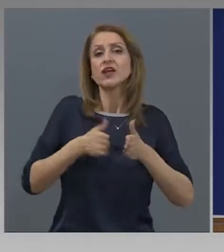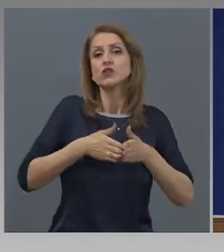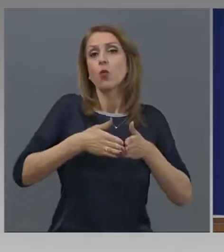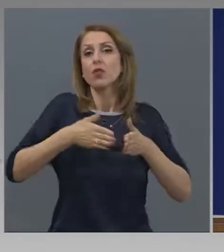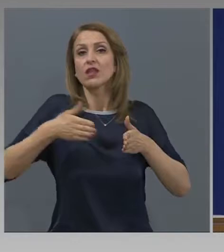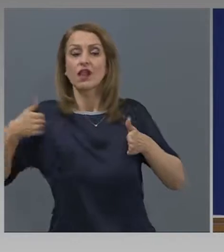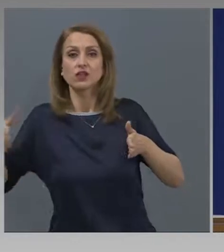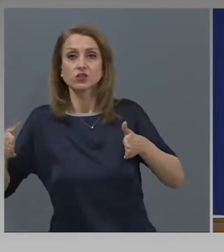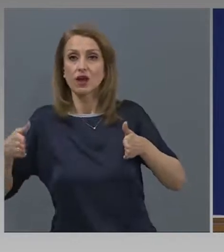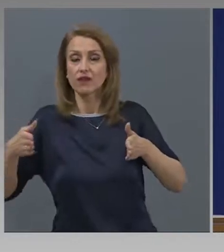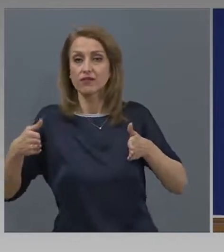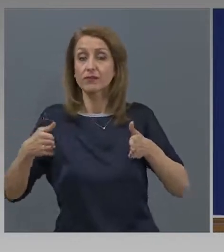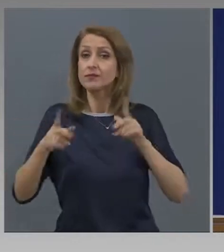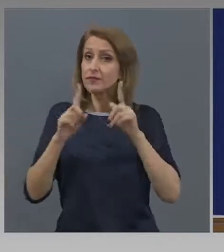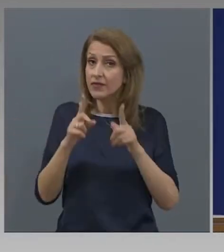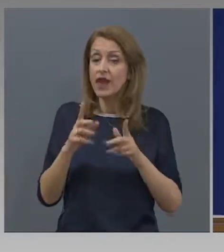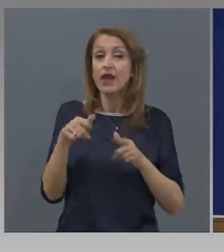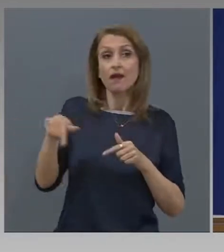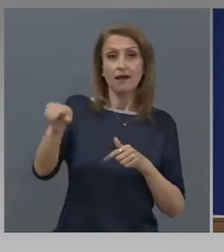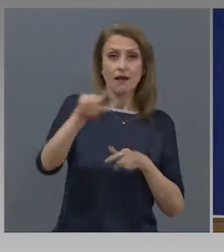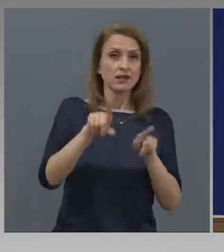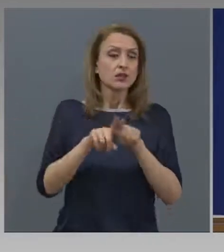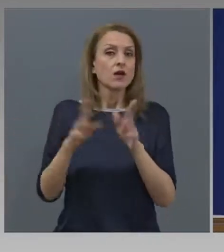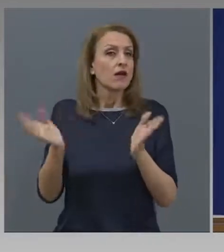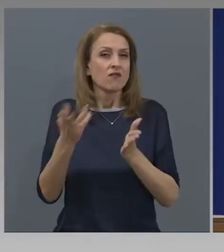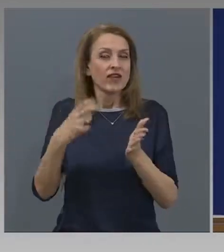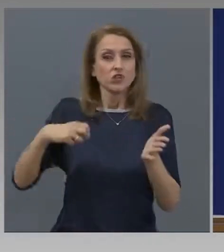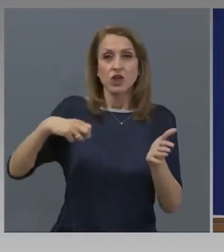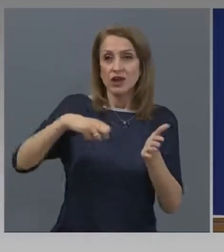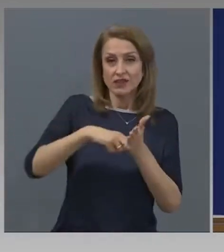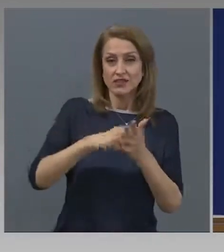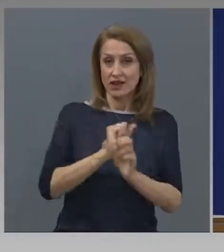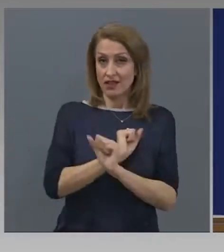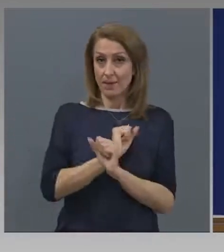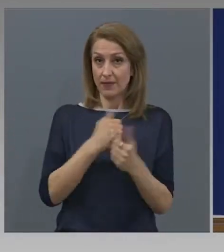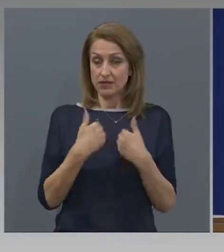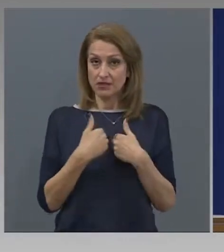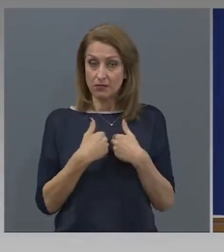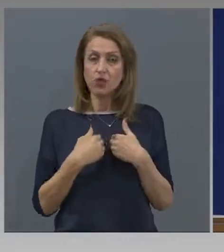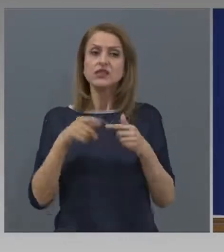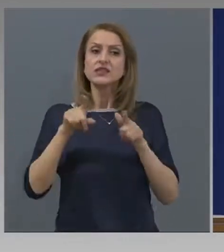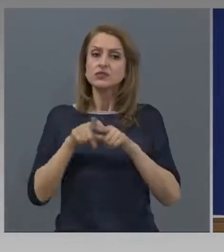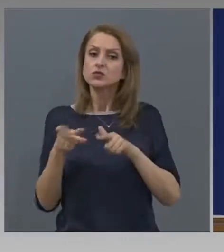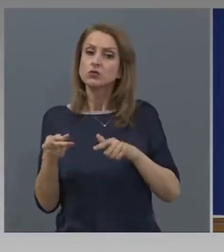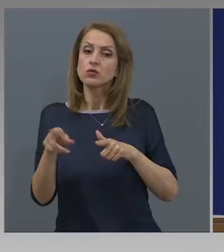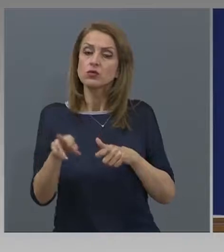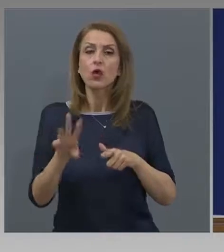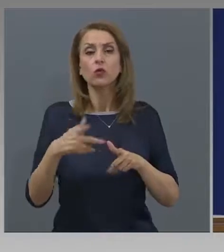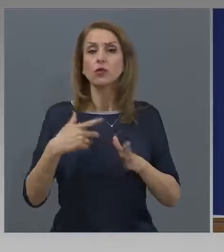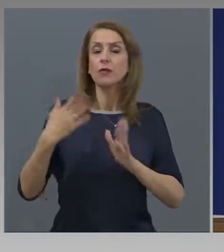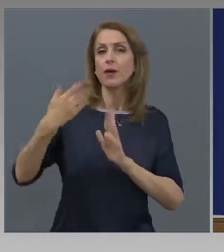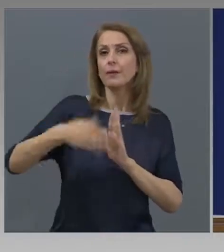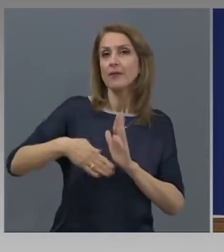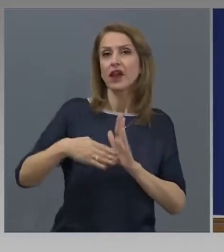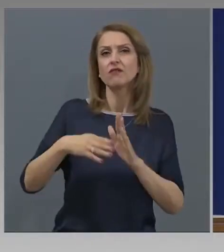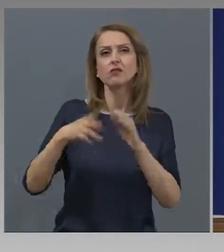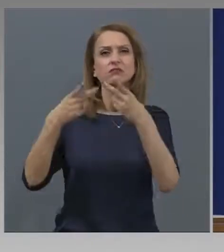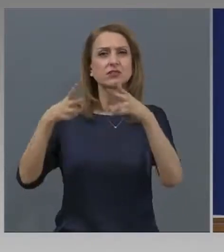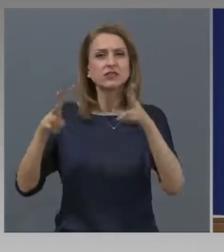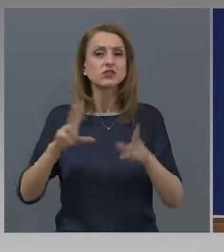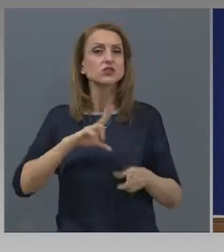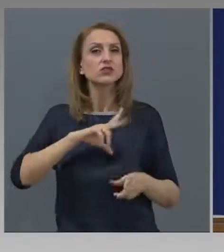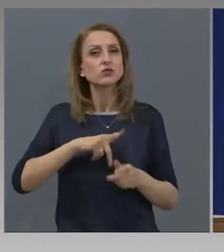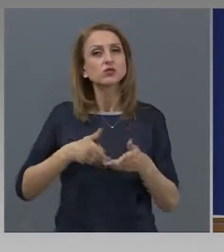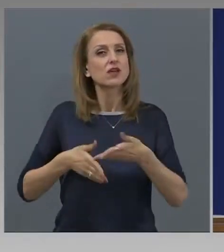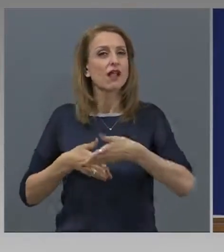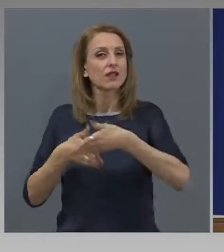както по отношение на вече регистрирани безработни, така и тези, които имат право да ползват различни социални